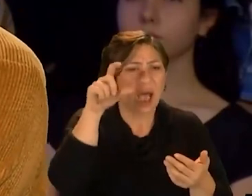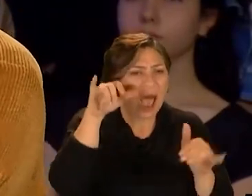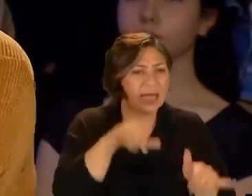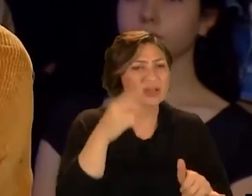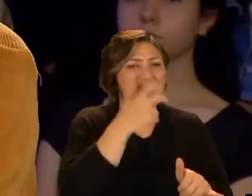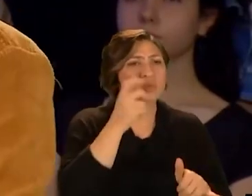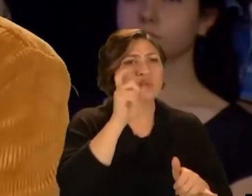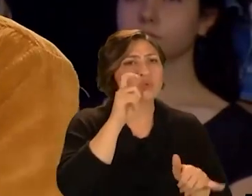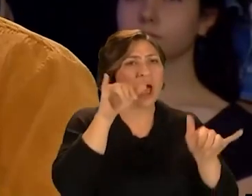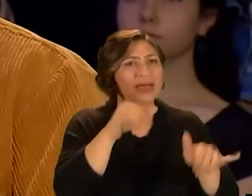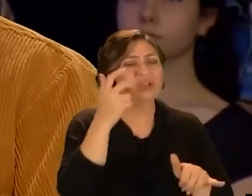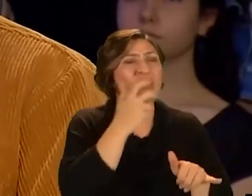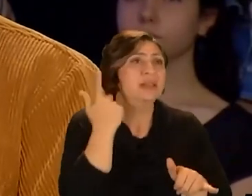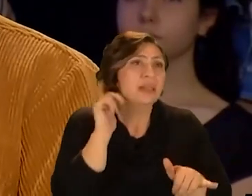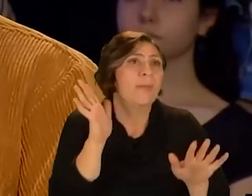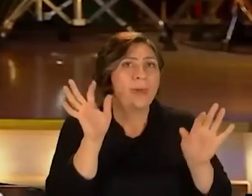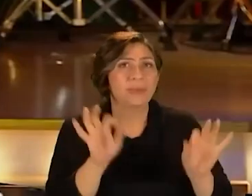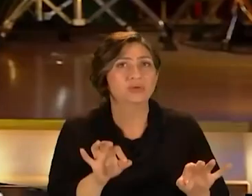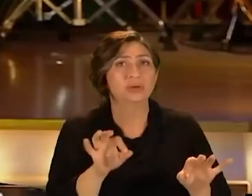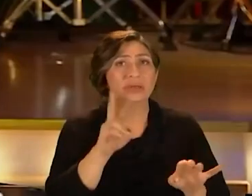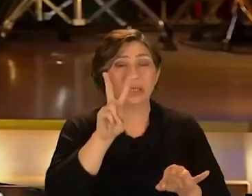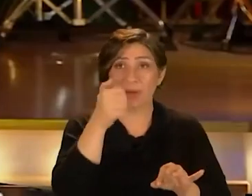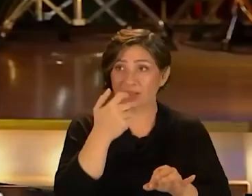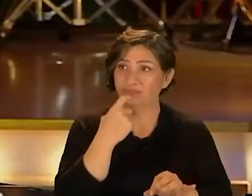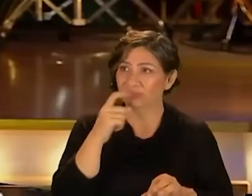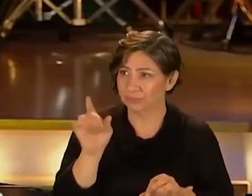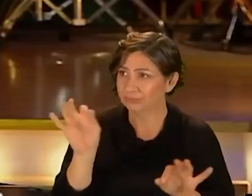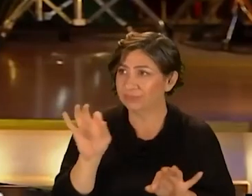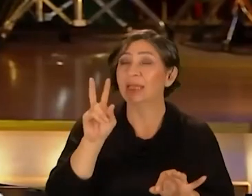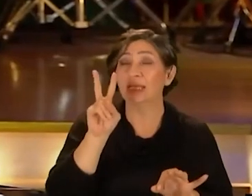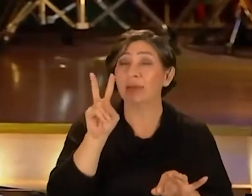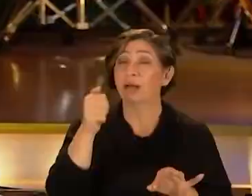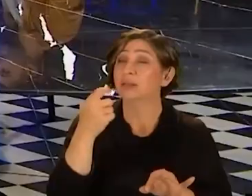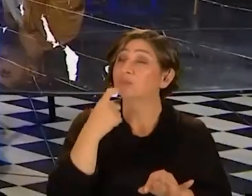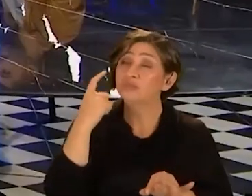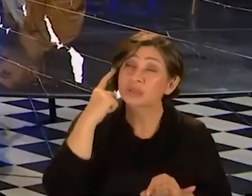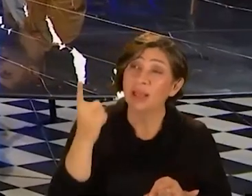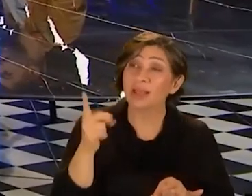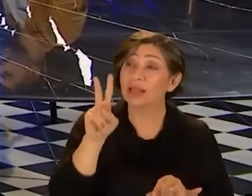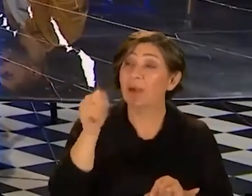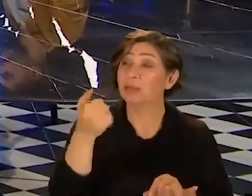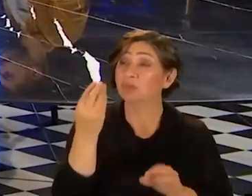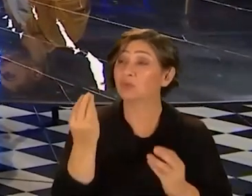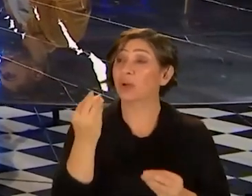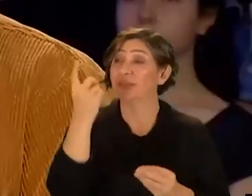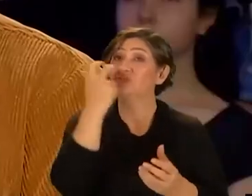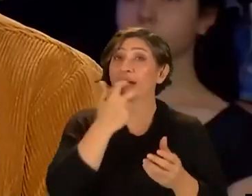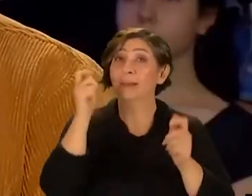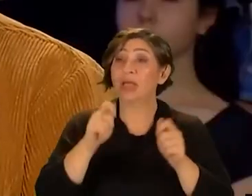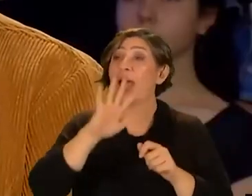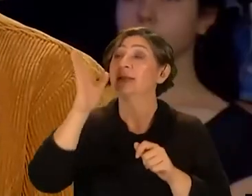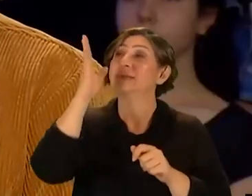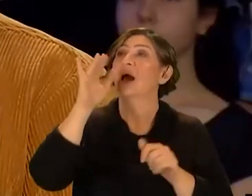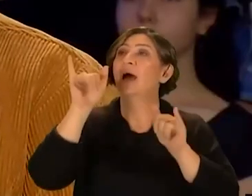aynı şarkıdan sonra dokuzuncu aynı şarkıyı dinlemiyoruz çok 26 yaşındasın değil mi 26 yaşındasın 26 yaşındasın düşünsene 26 yaşında çok iyi bir şarkı